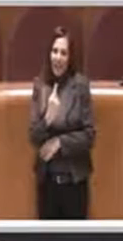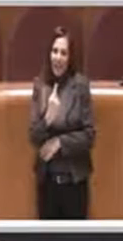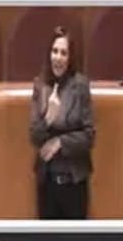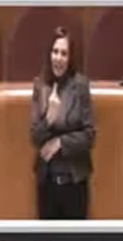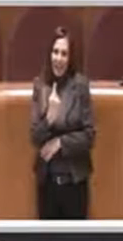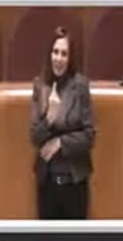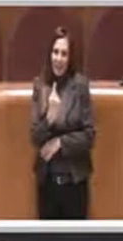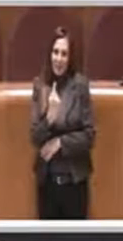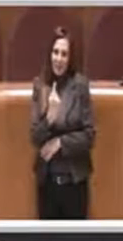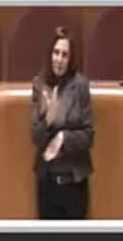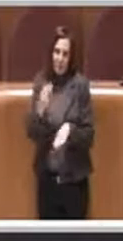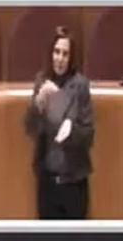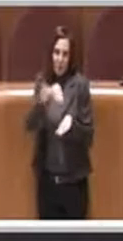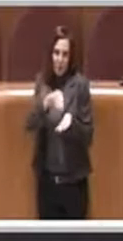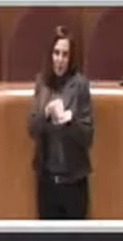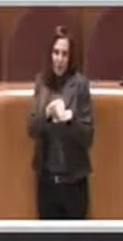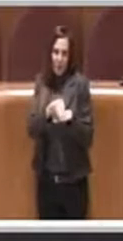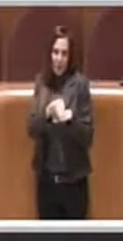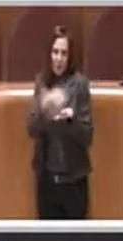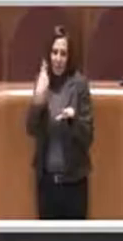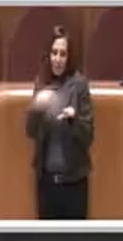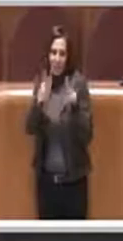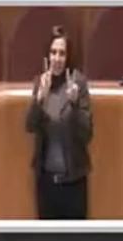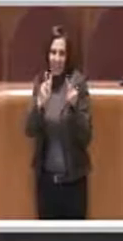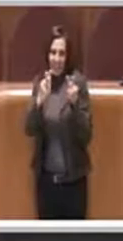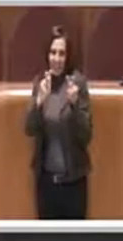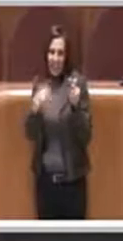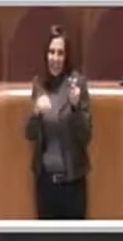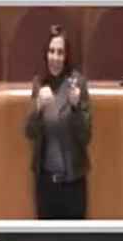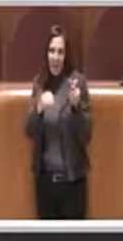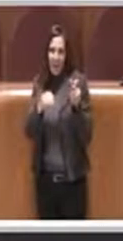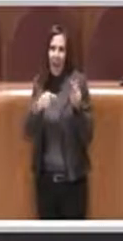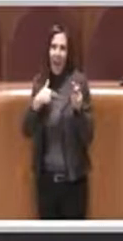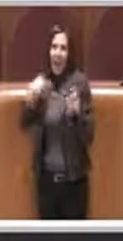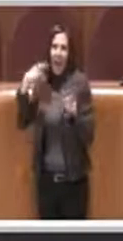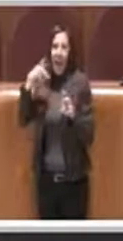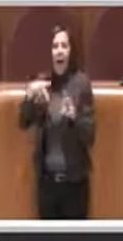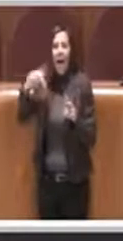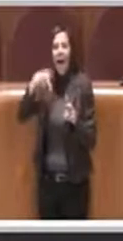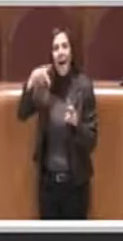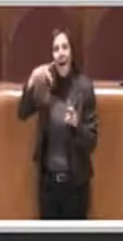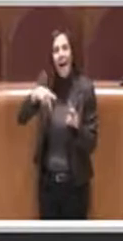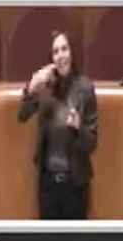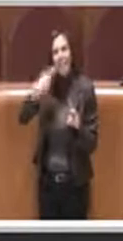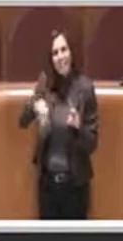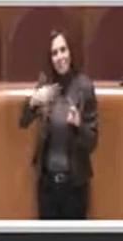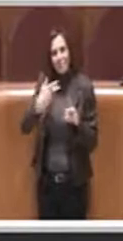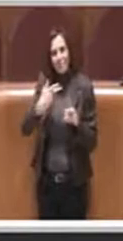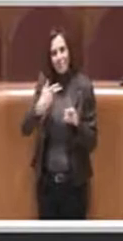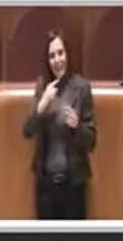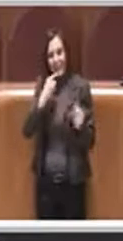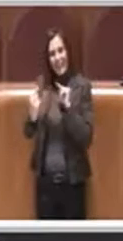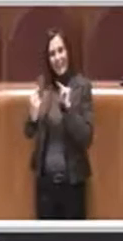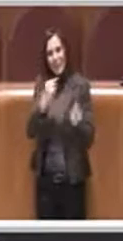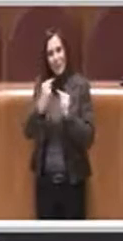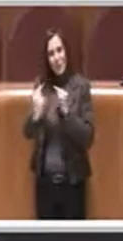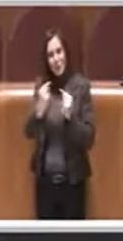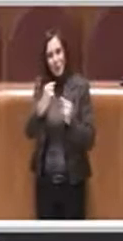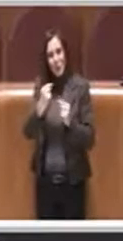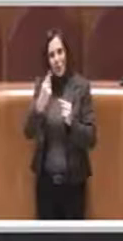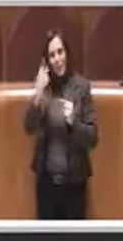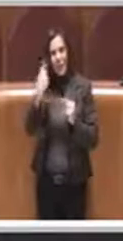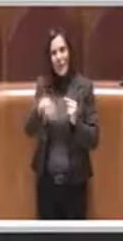parole sul tema. Nel corso degli anni c'è stato questo passaggio della discussione della Tari da